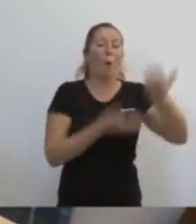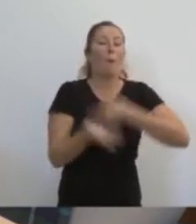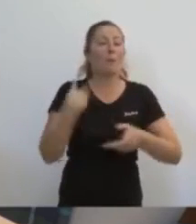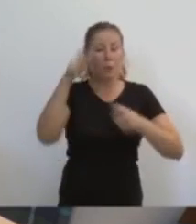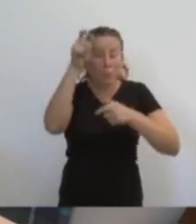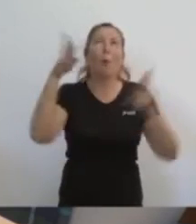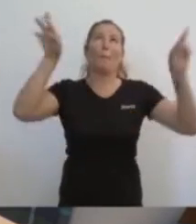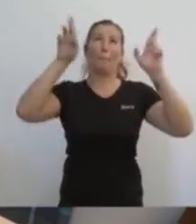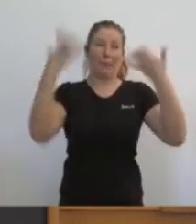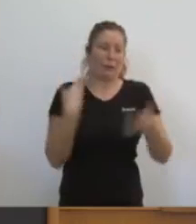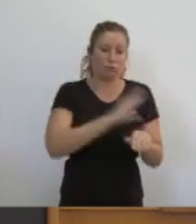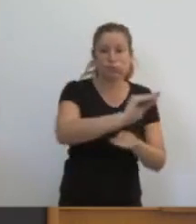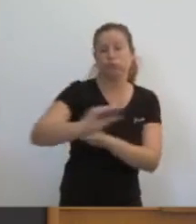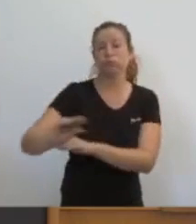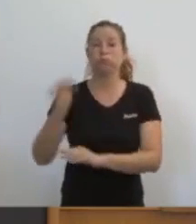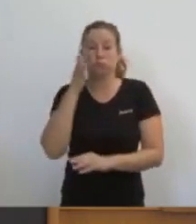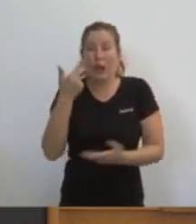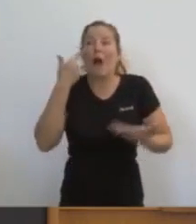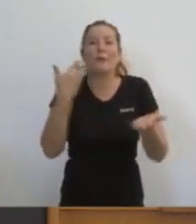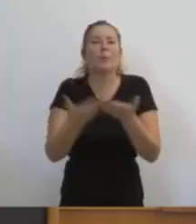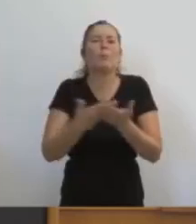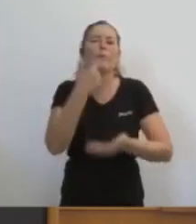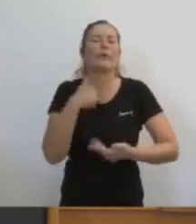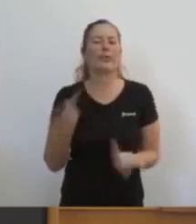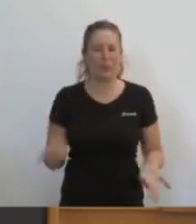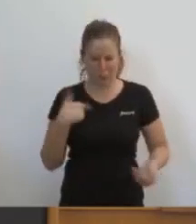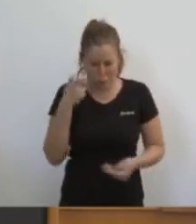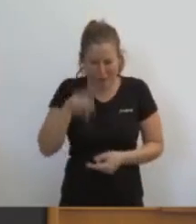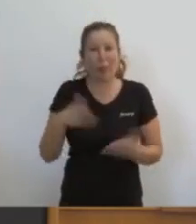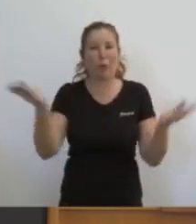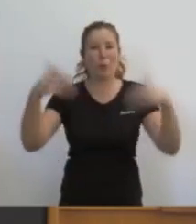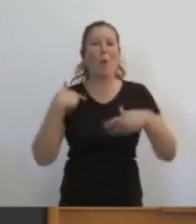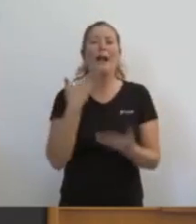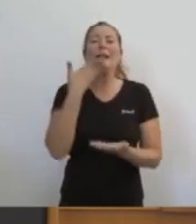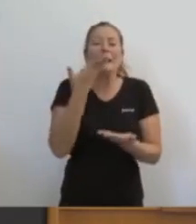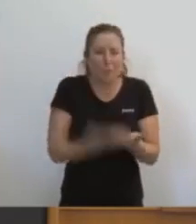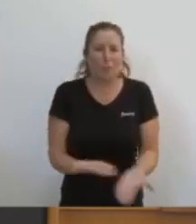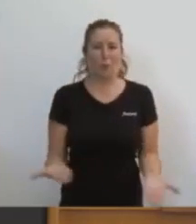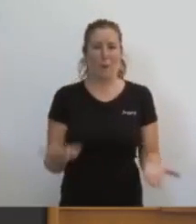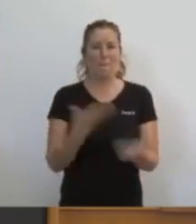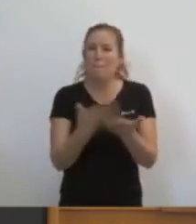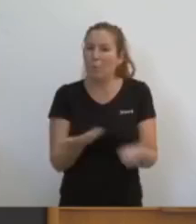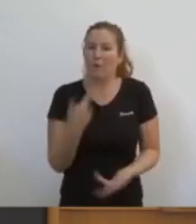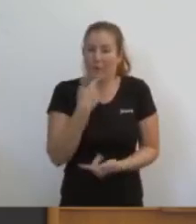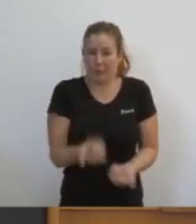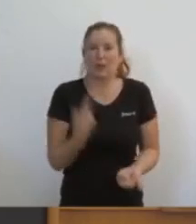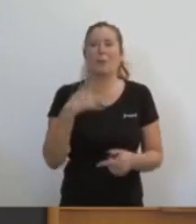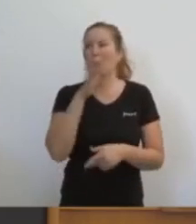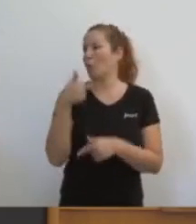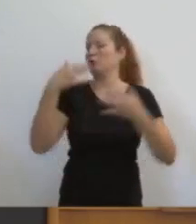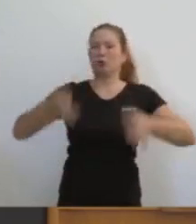els 13 milions d'euros. Demostrem que no tinc raó amb feix, no amb paraules de m'agrada la província, he de treballar per als ciutadans.